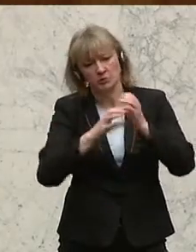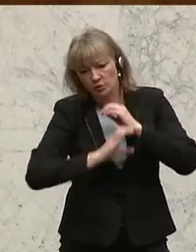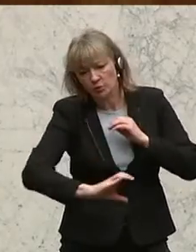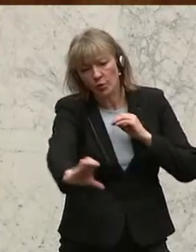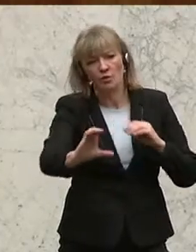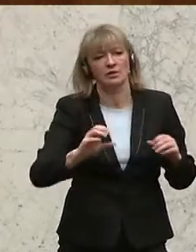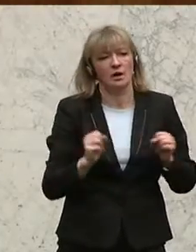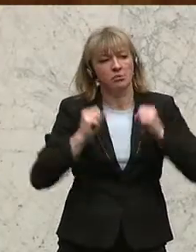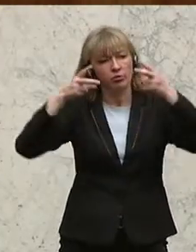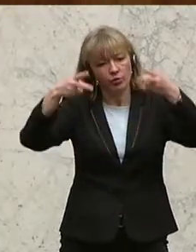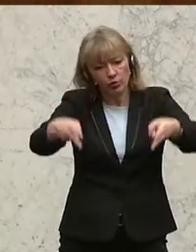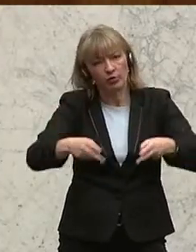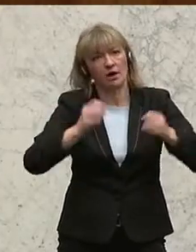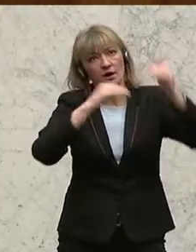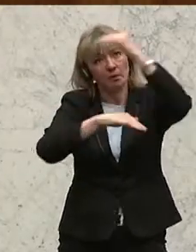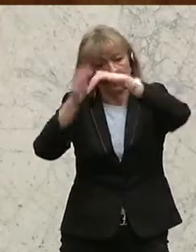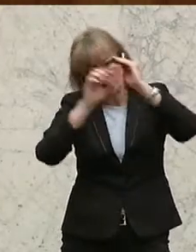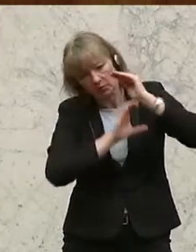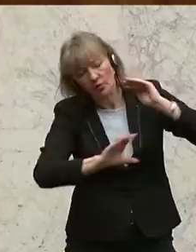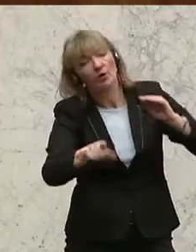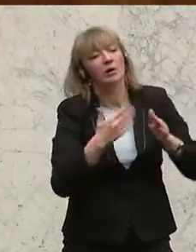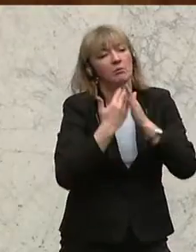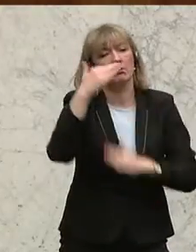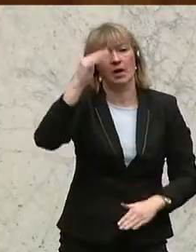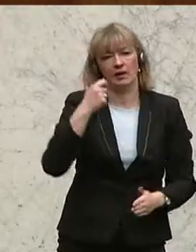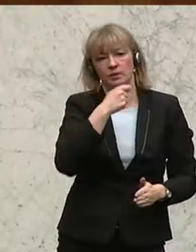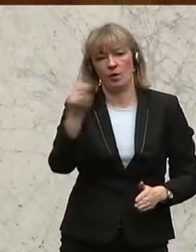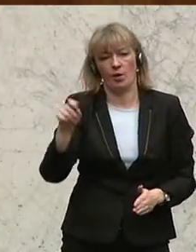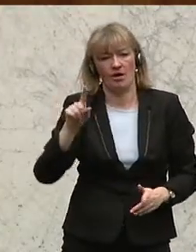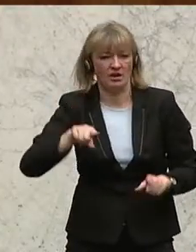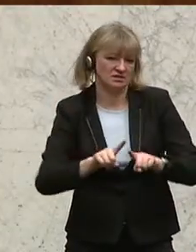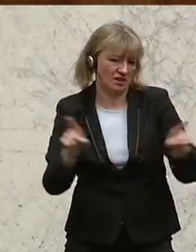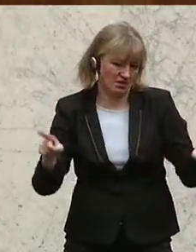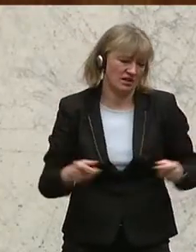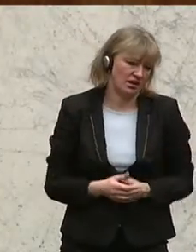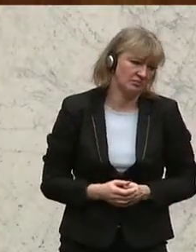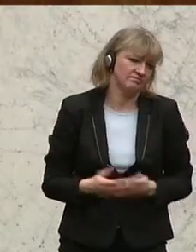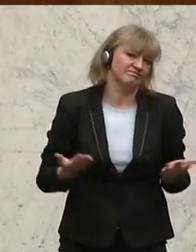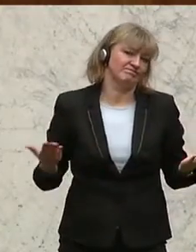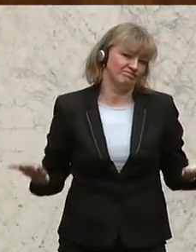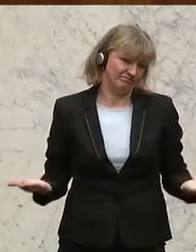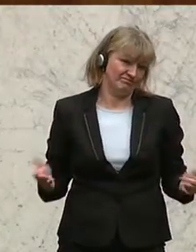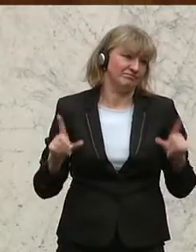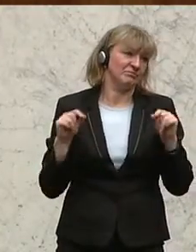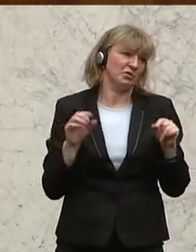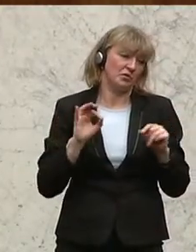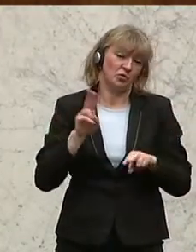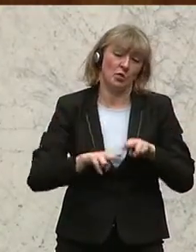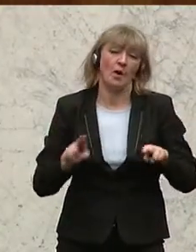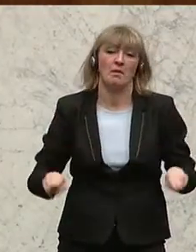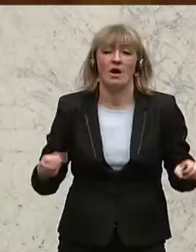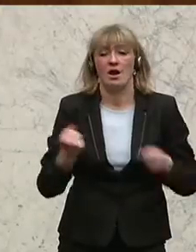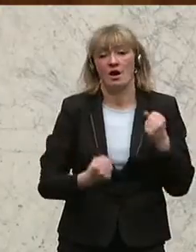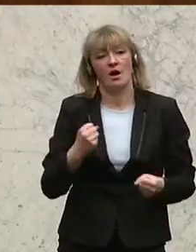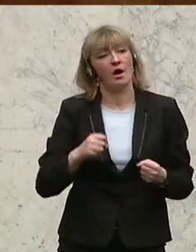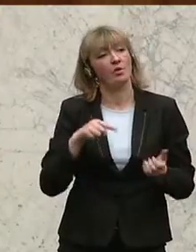und brückenreiche Gebirgsautobahnen werden höher berechnet als andere. So ergibt sich für einen normalen PKW